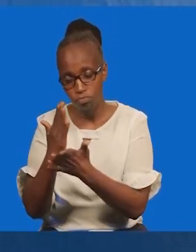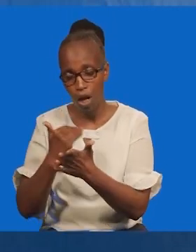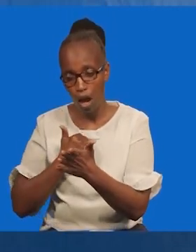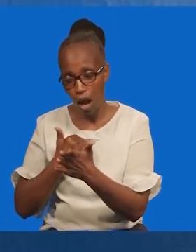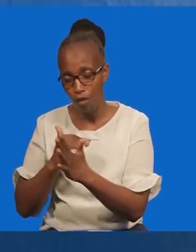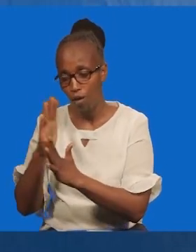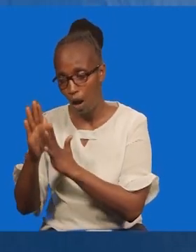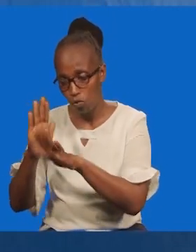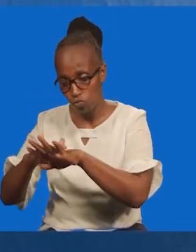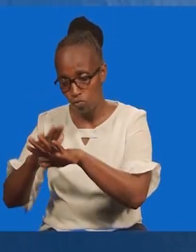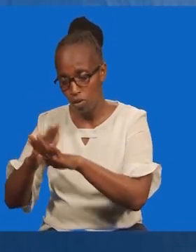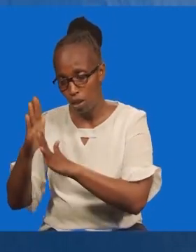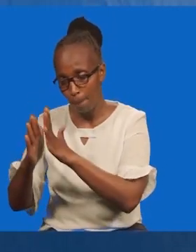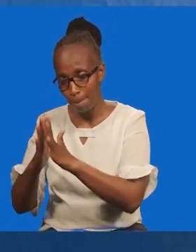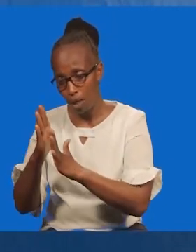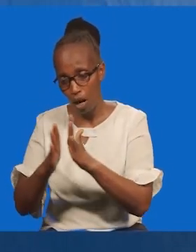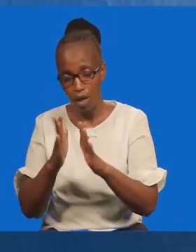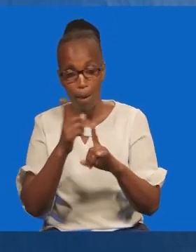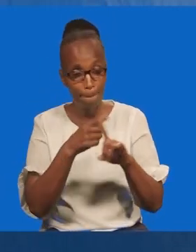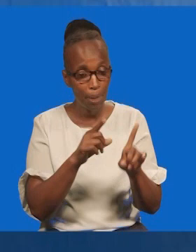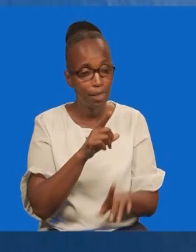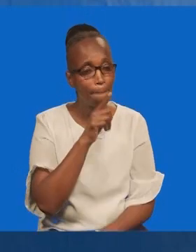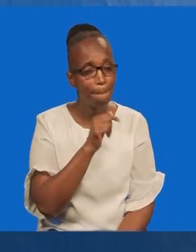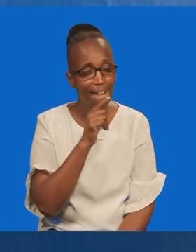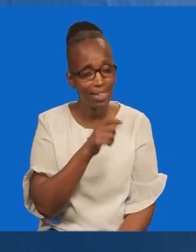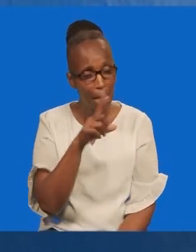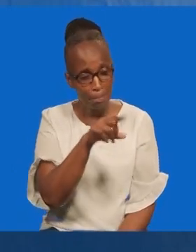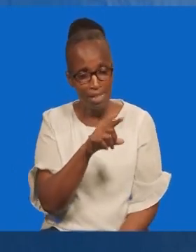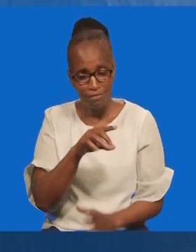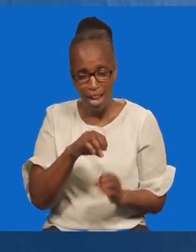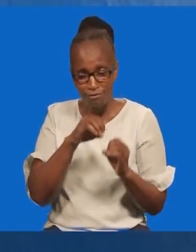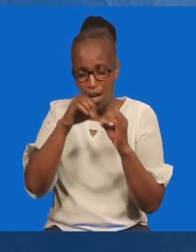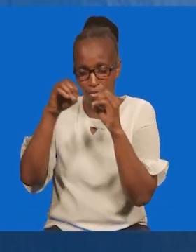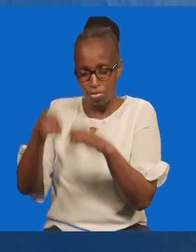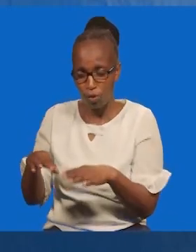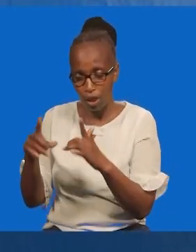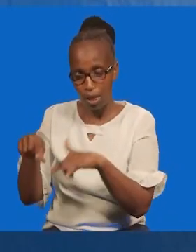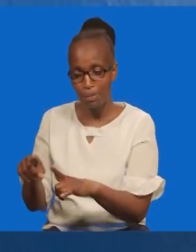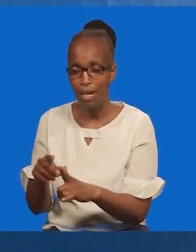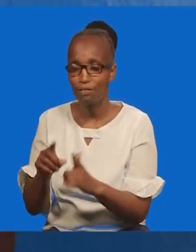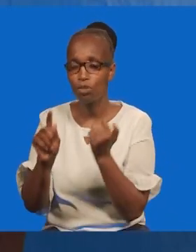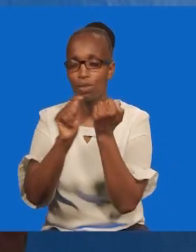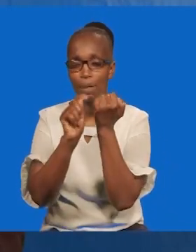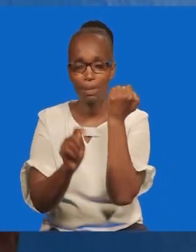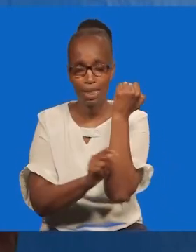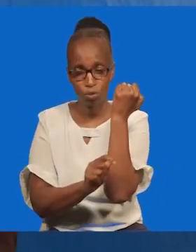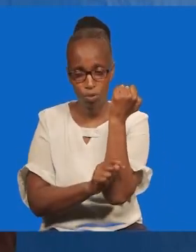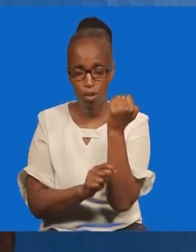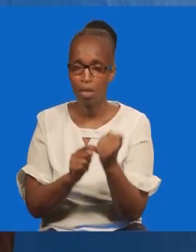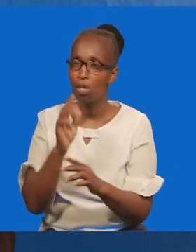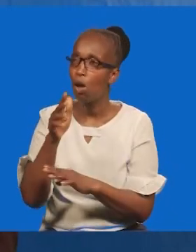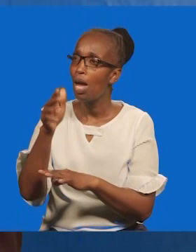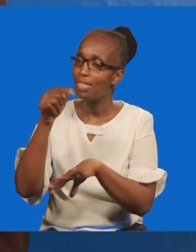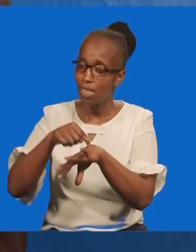Mungu anampangwa kuangamiza mwanadamu. Lakini mwanadamu ndia anayitupa pale katika maangamizo.